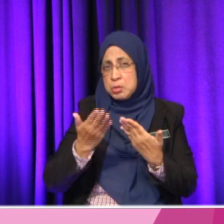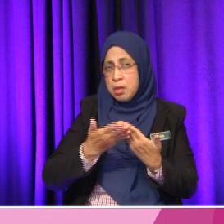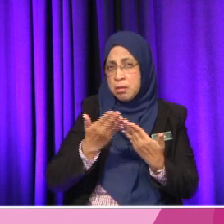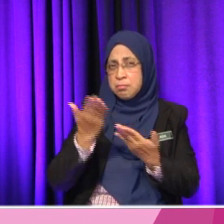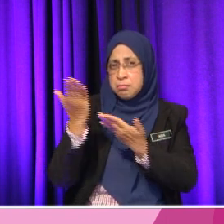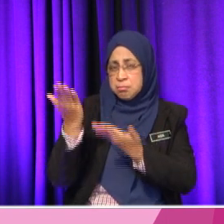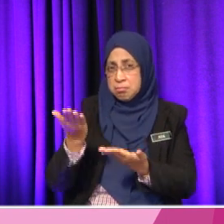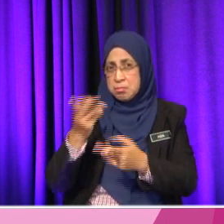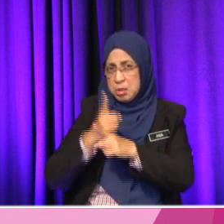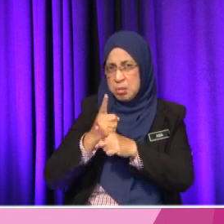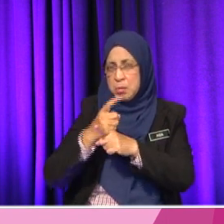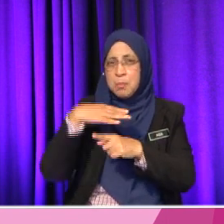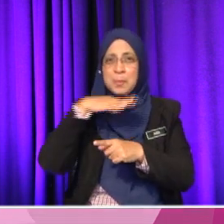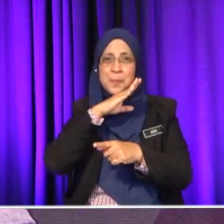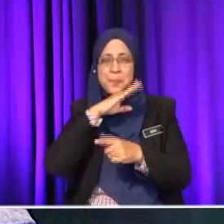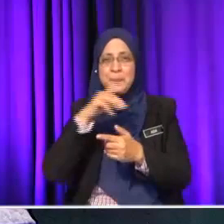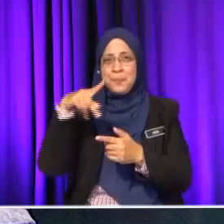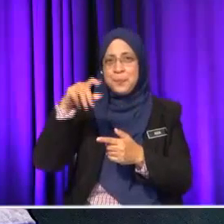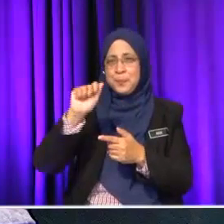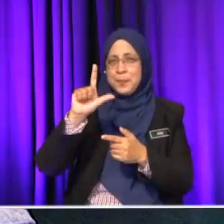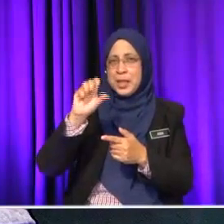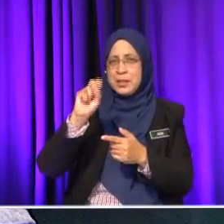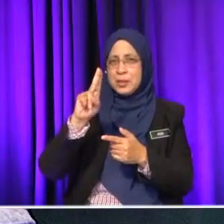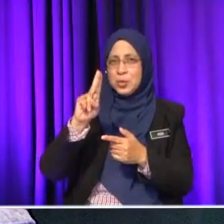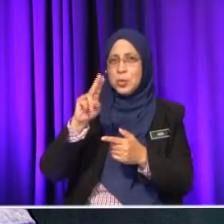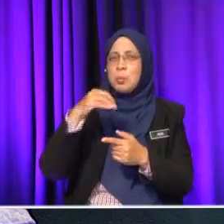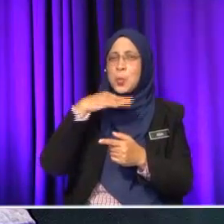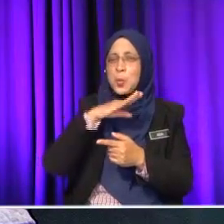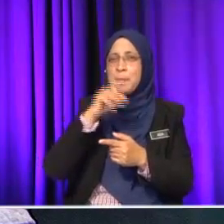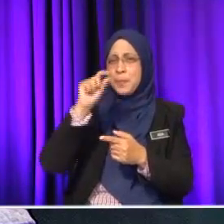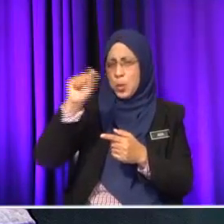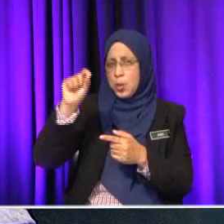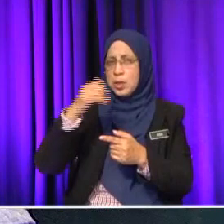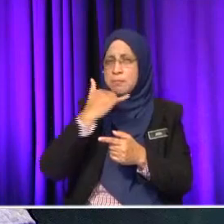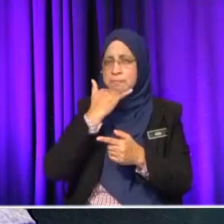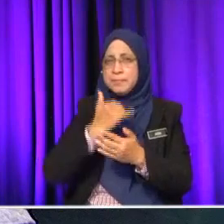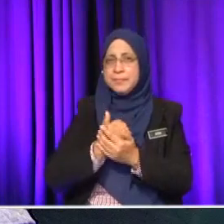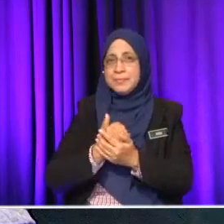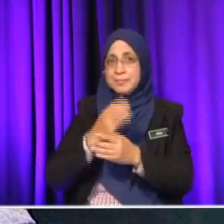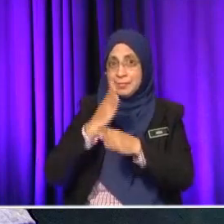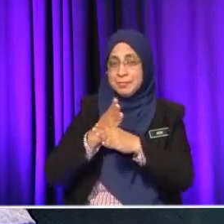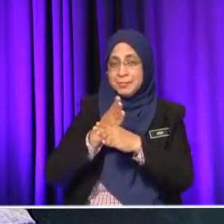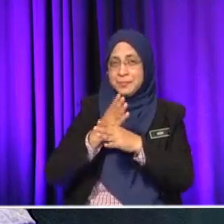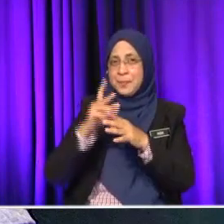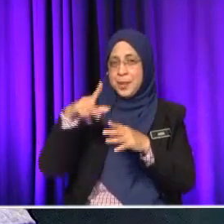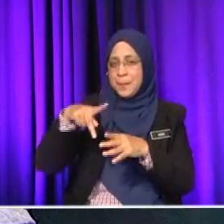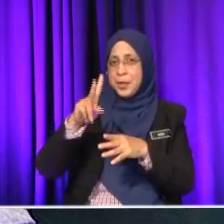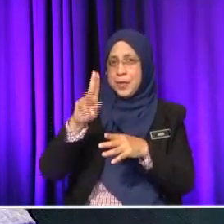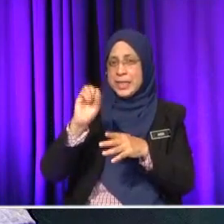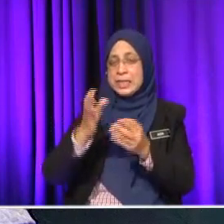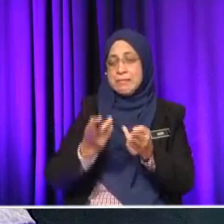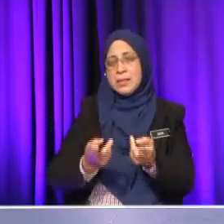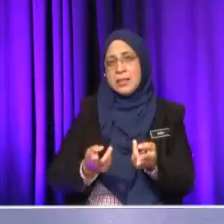Haa, ini mudah. Saya tengok detail yang kita Okey, kita jumpa dia jawab. Benar, cikgu. Okey, kenapa dia benar?